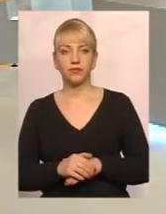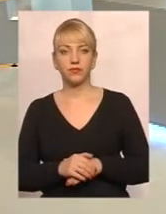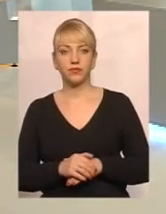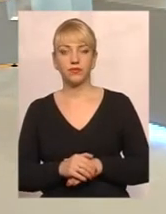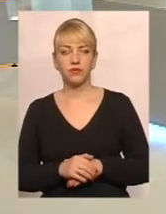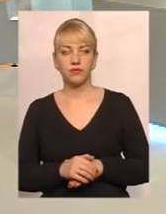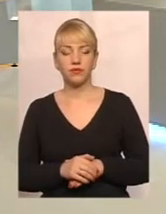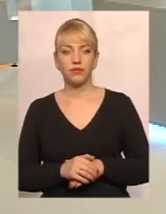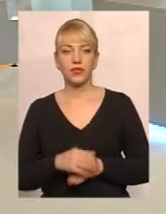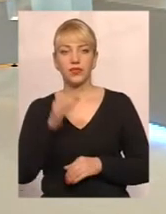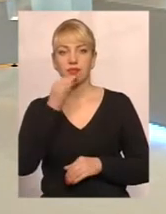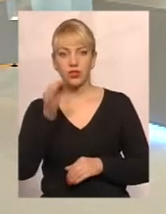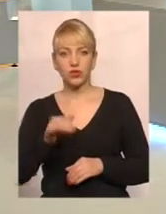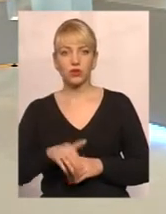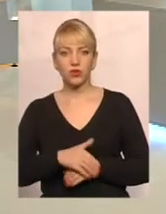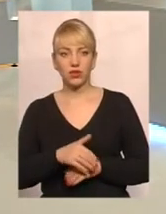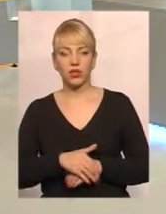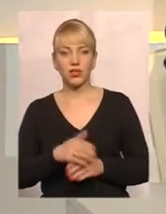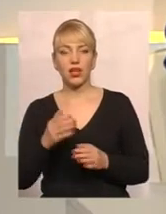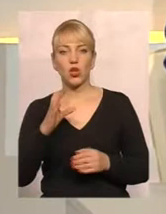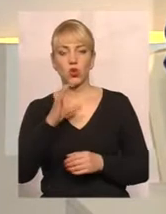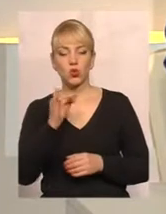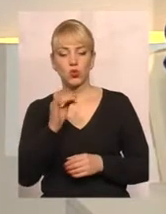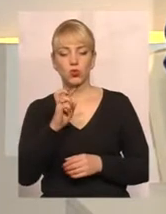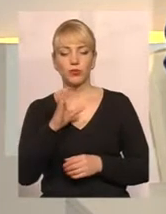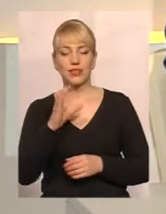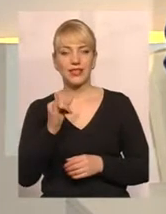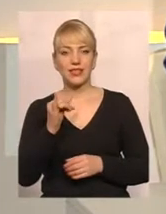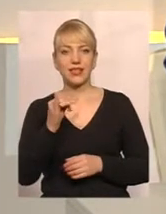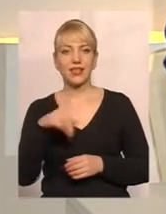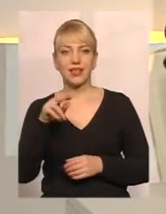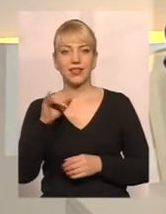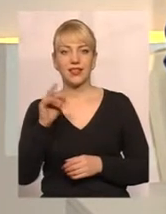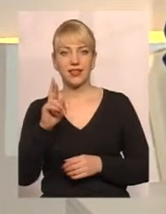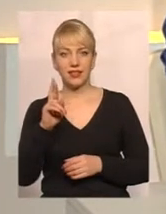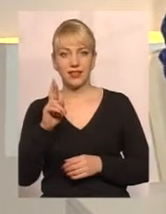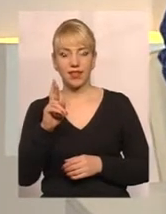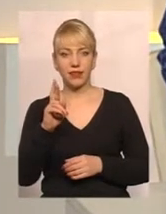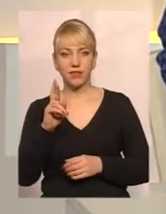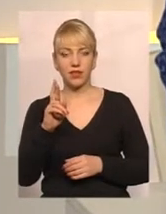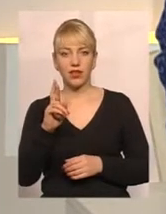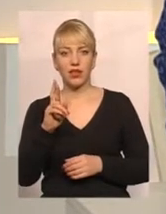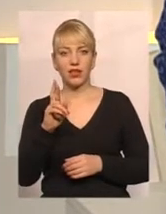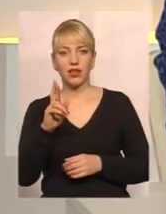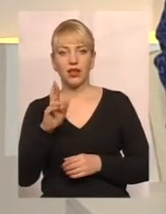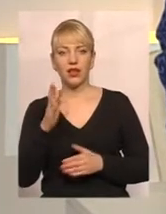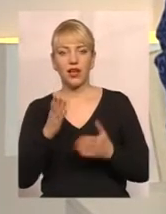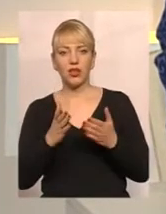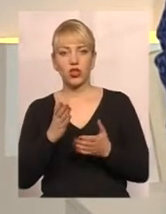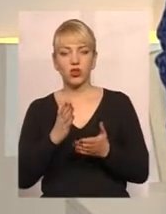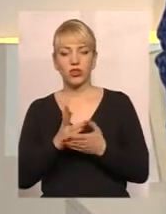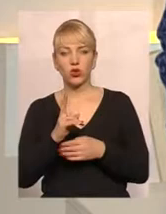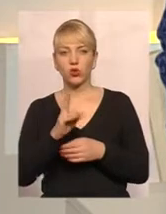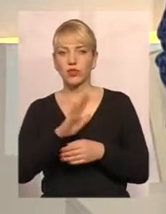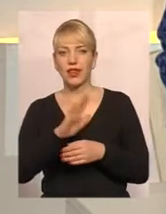Скажіть, будь ласка, в суму субсидії, якщо не працюючи один член сім'ї, то